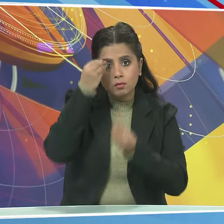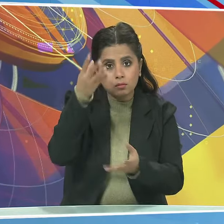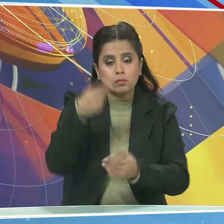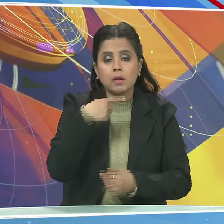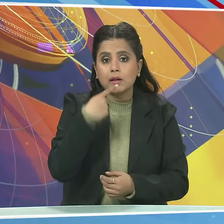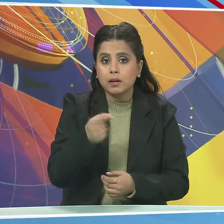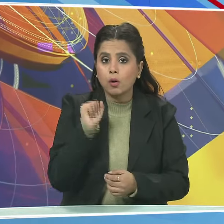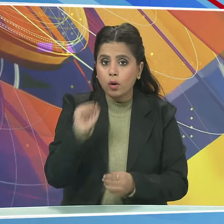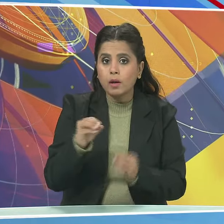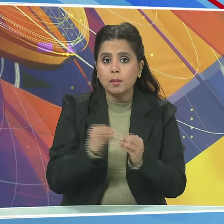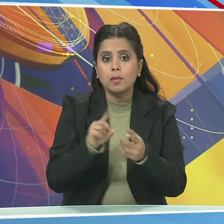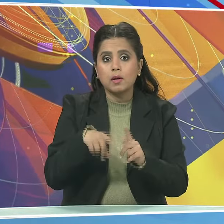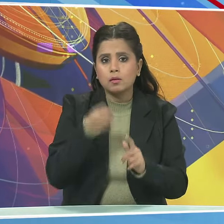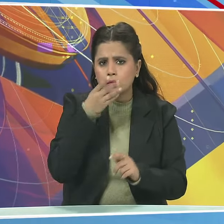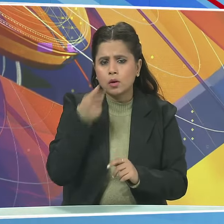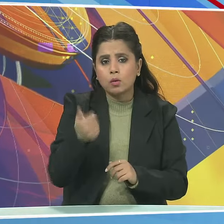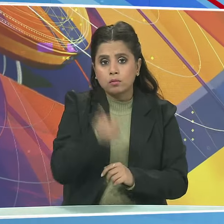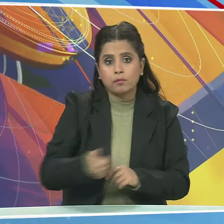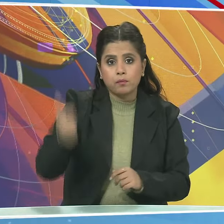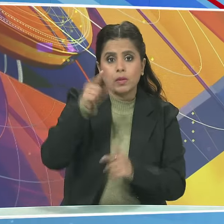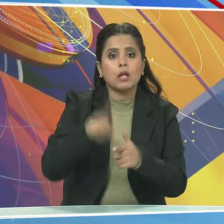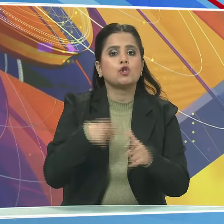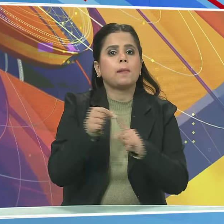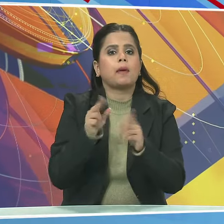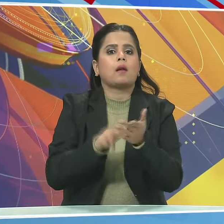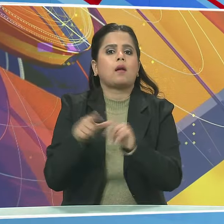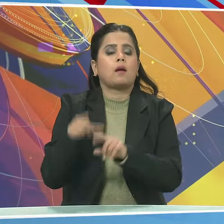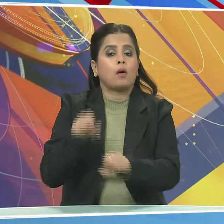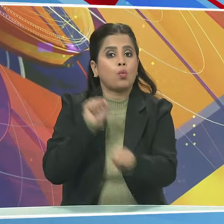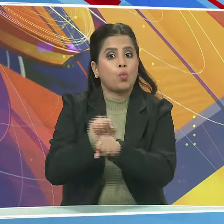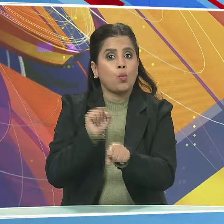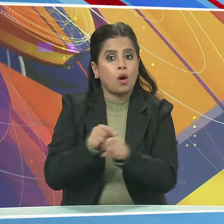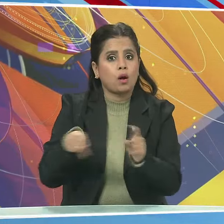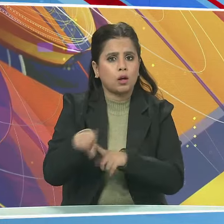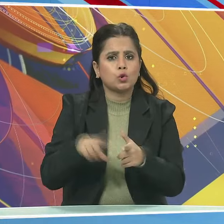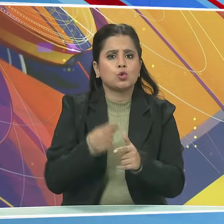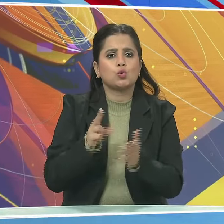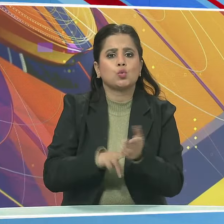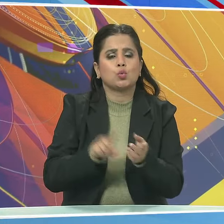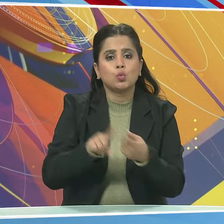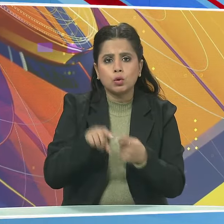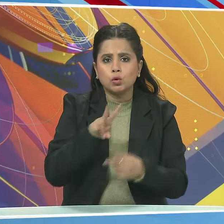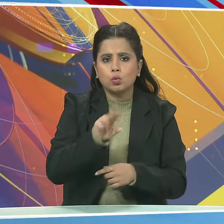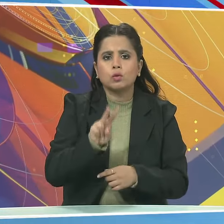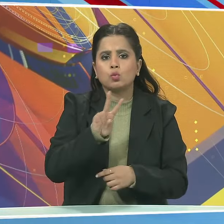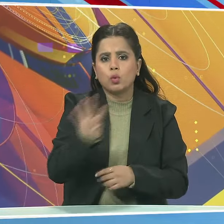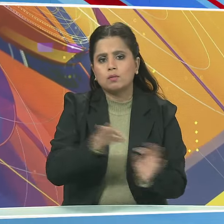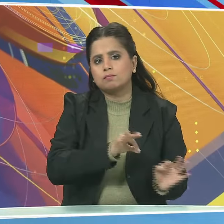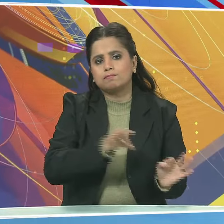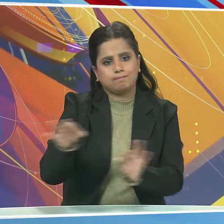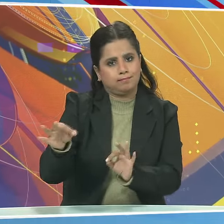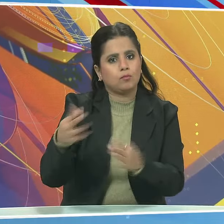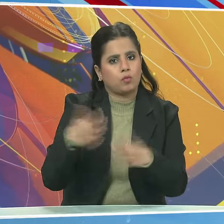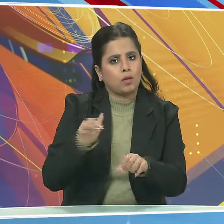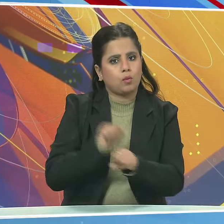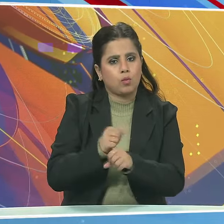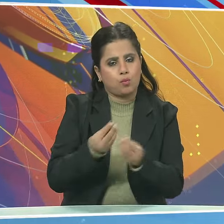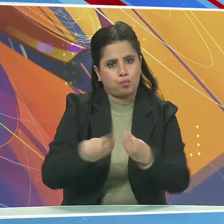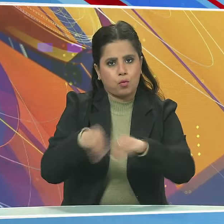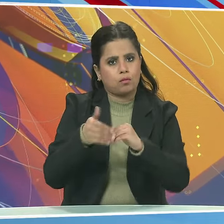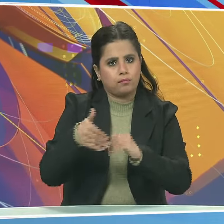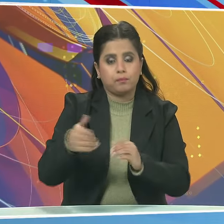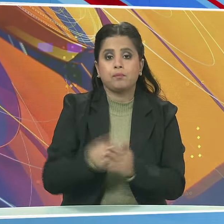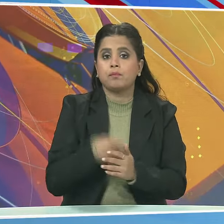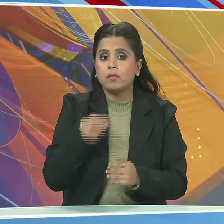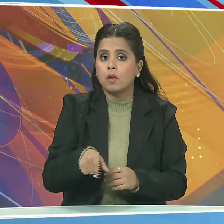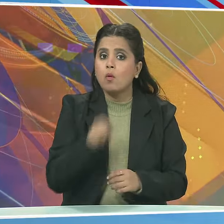देते हुए कहा कि भाजपा अध्यक्ष जेपी नड़ा का कारेकाल जून दो हजार चौबिस तक बढ़ाया गया है उन्होंने कहा कि